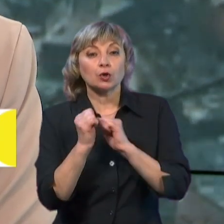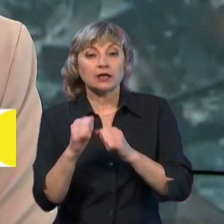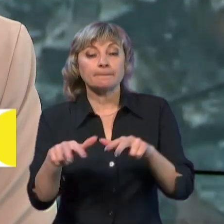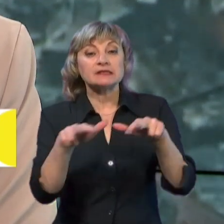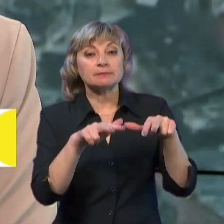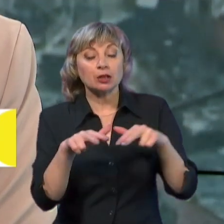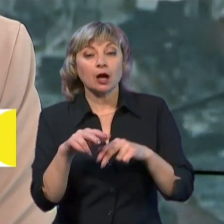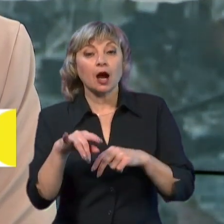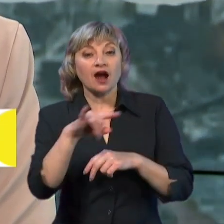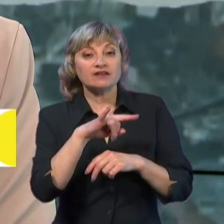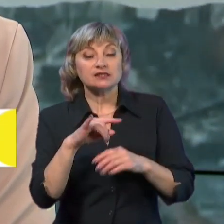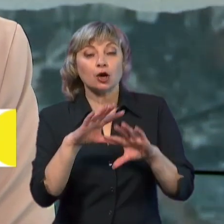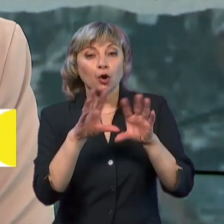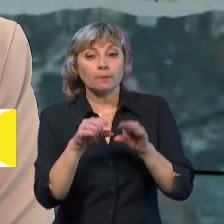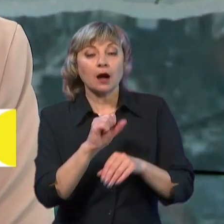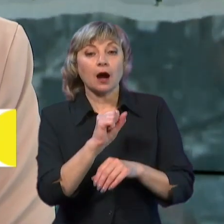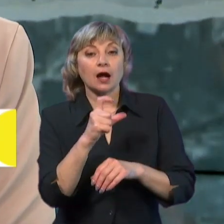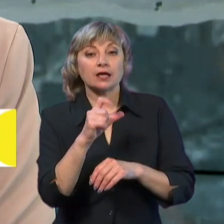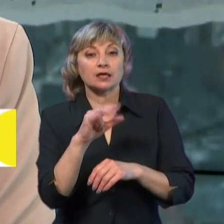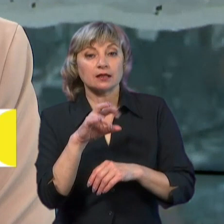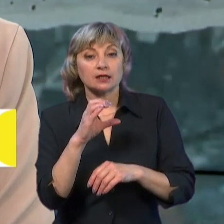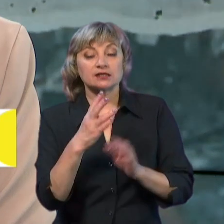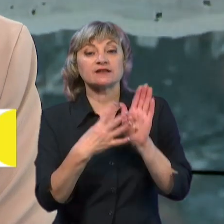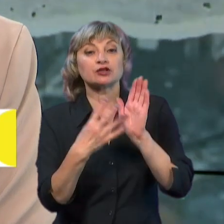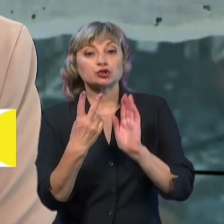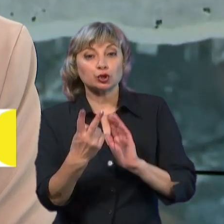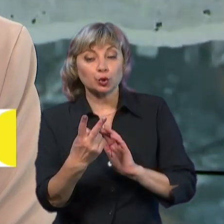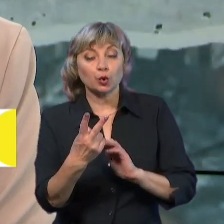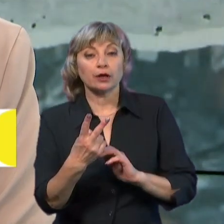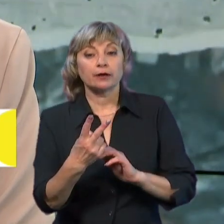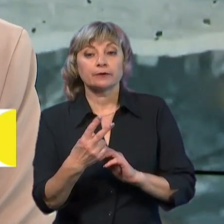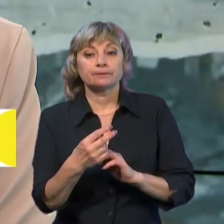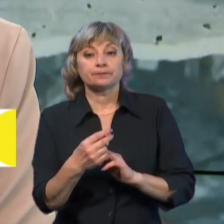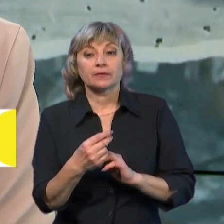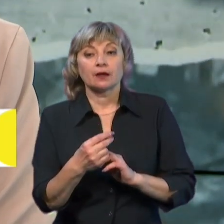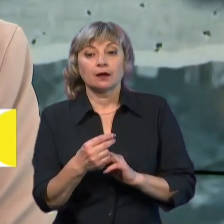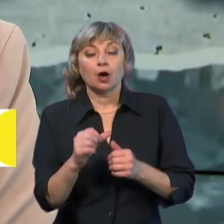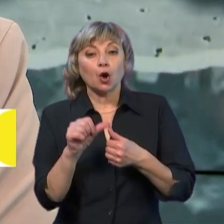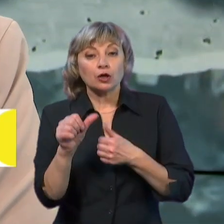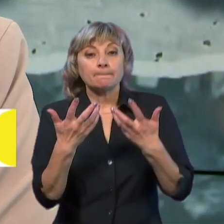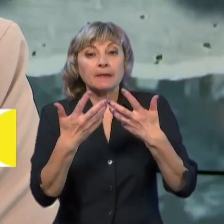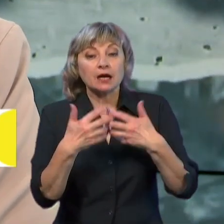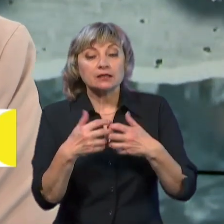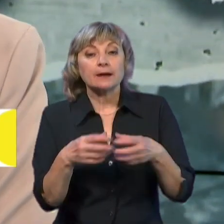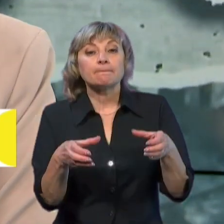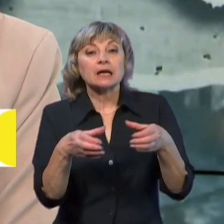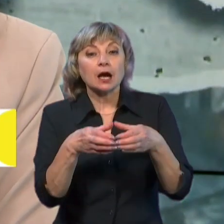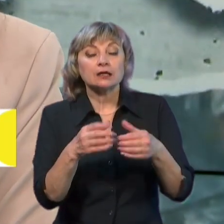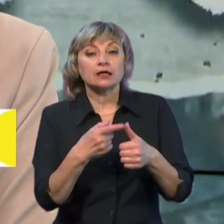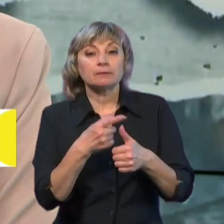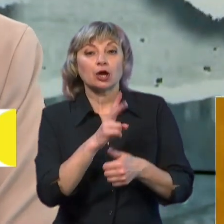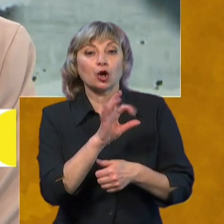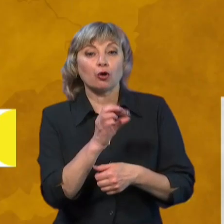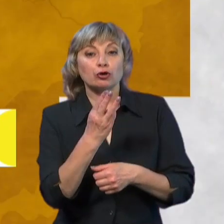безпілотних авіаційних комплексів «Ахілес» 92-ї окремої механізованої бригади імені